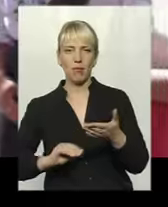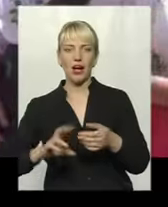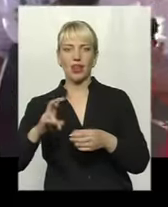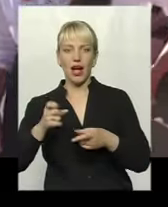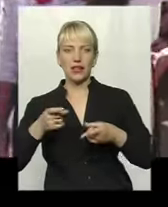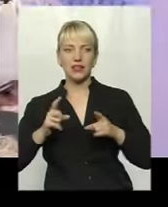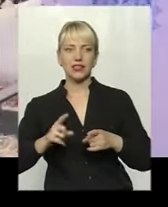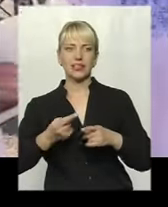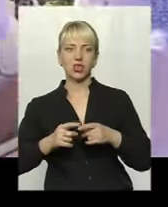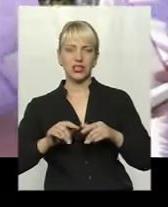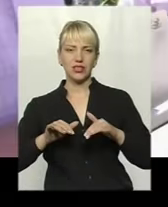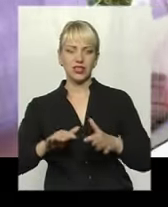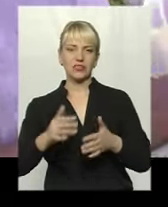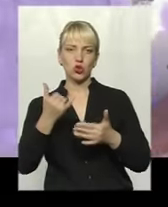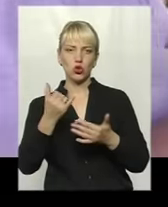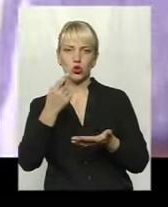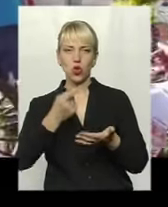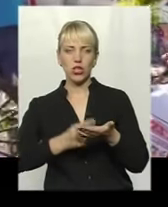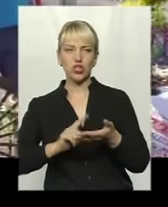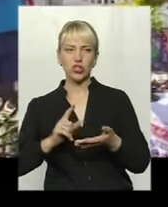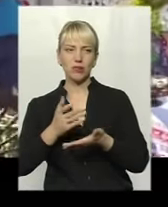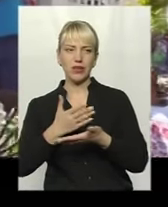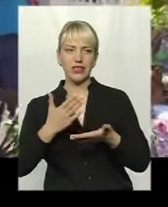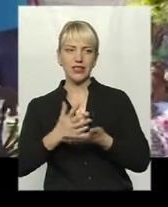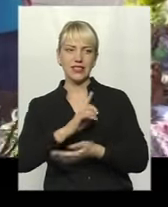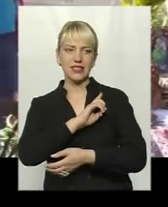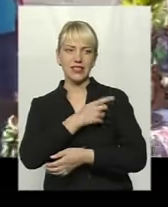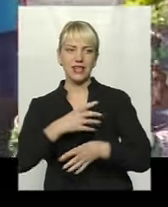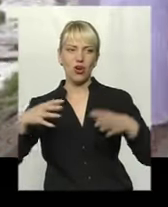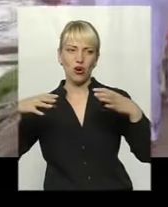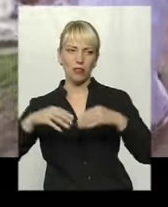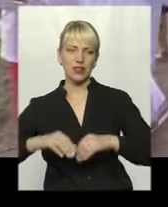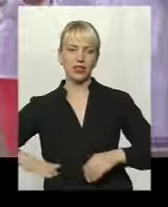яке дійсно доказує, що ми є сьогодні сильна, велика, об'єднана територіальна громада.